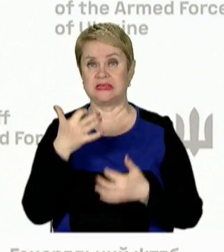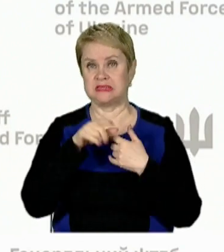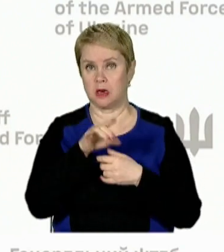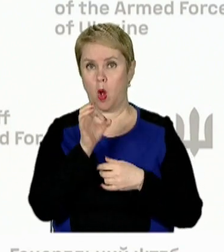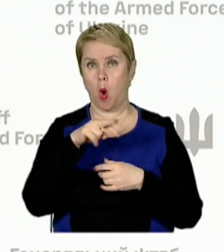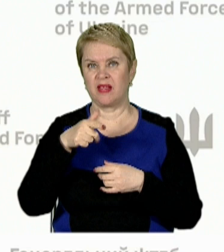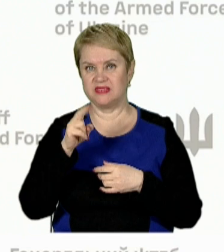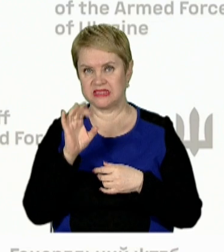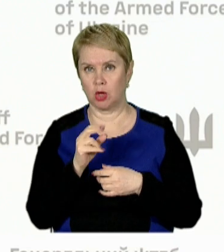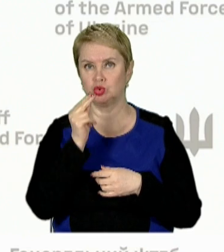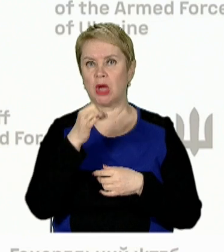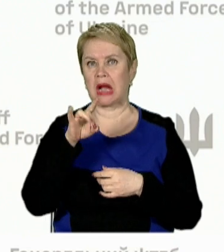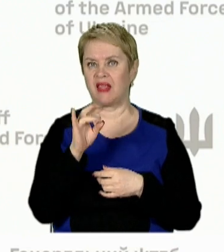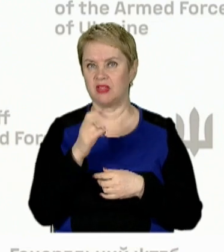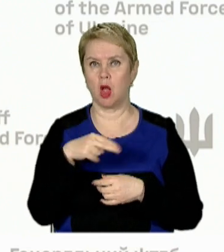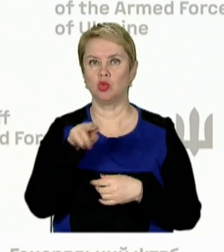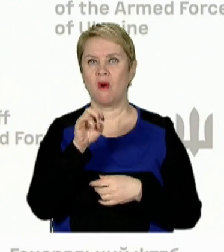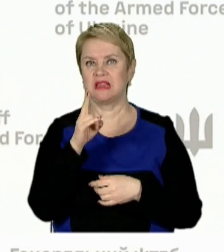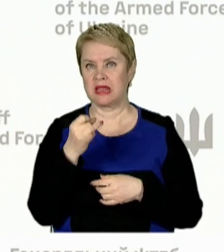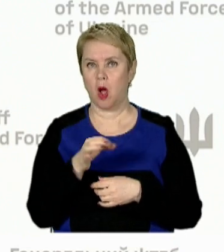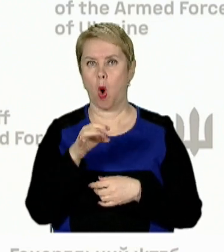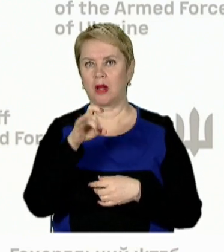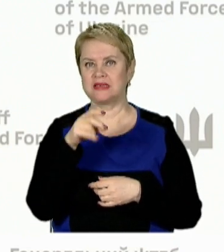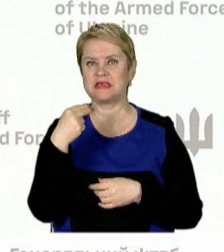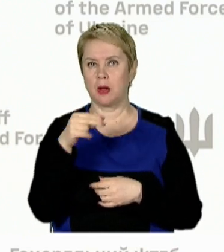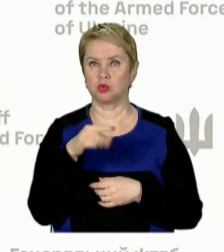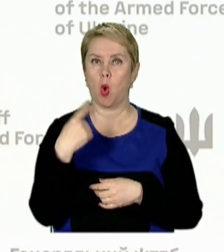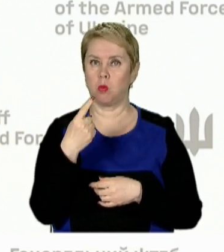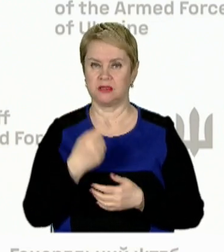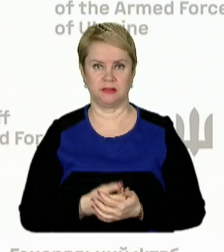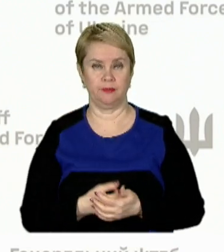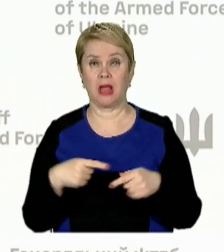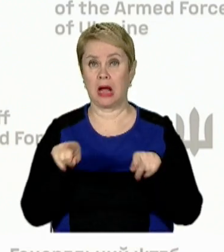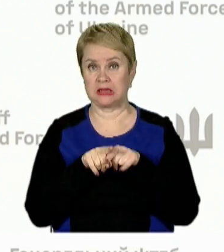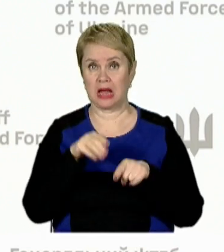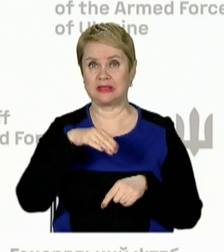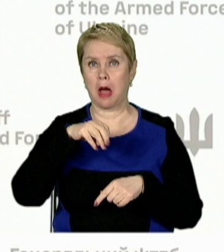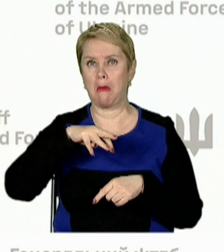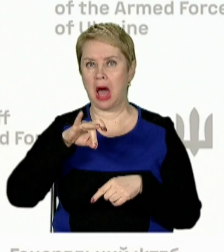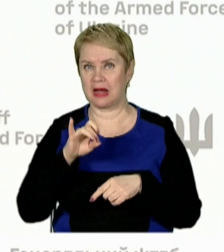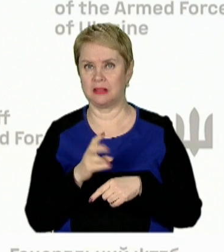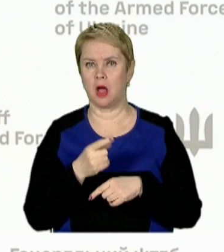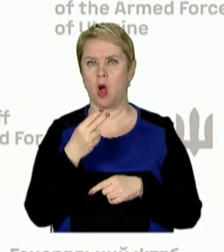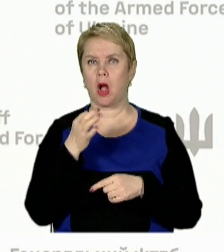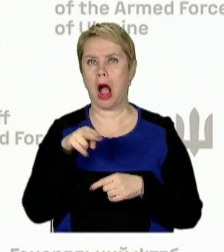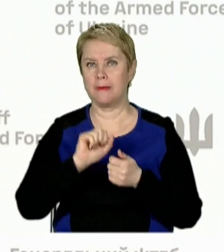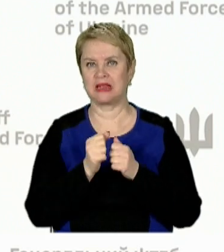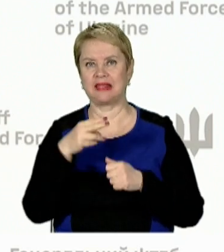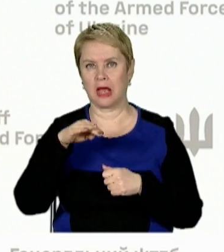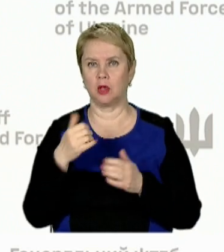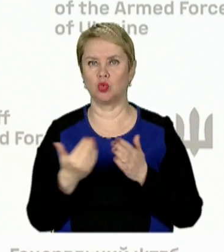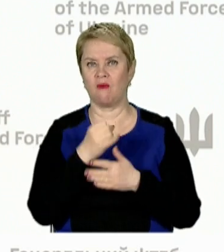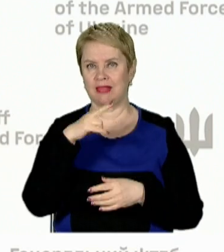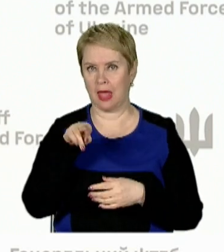них Ольгівське, Чарівне, Новоданилівка та Оріхів Запорізької області, а також Тамарине, Одрадокам'янка, Тягінка,